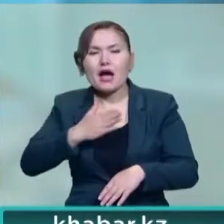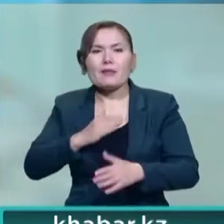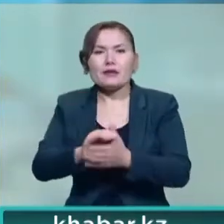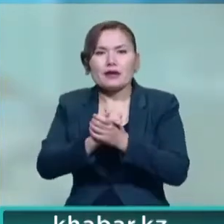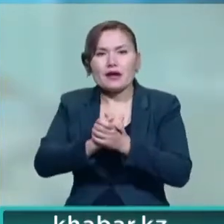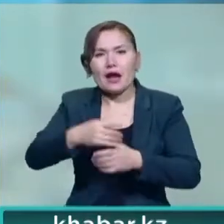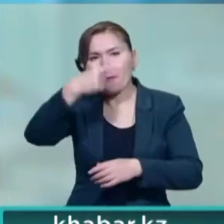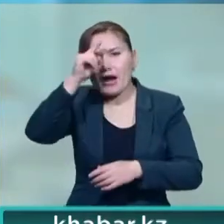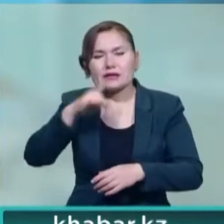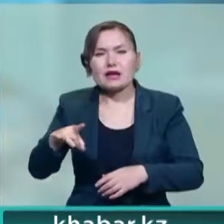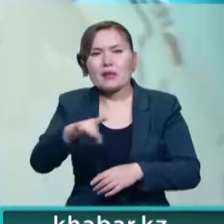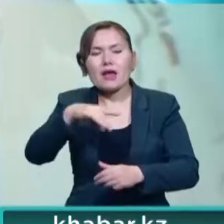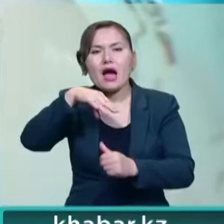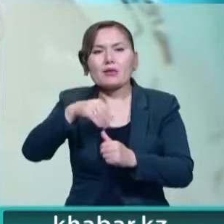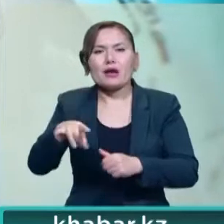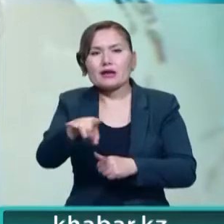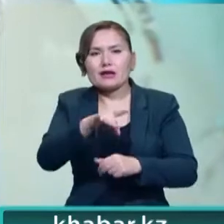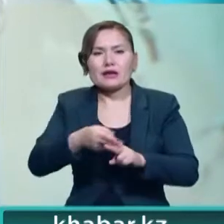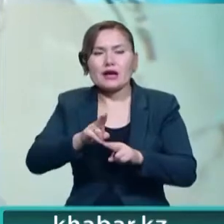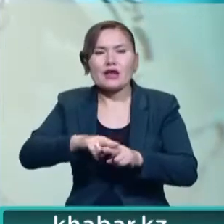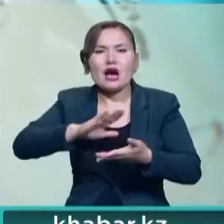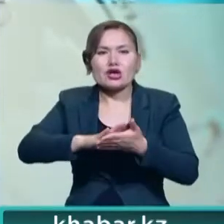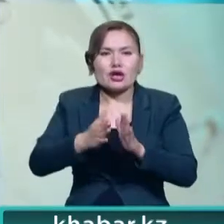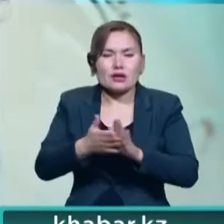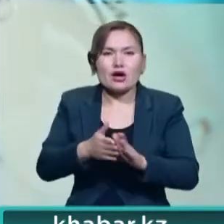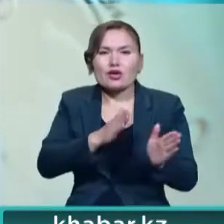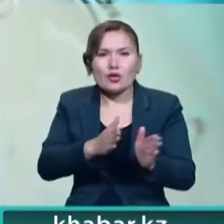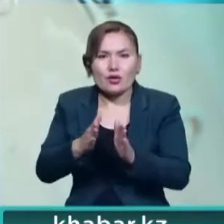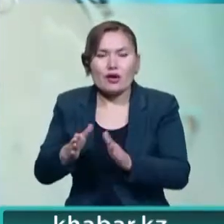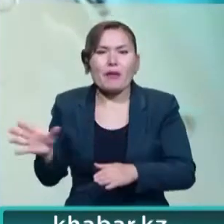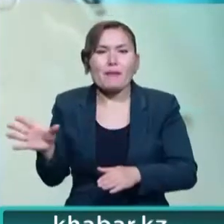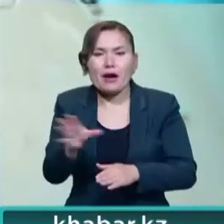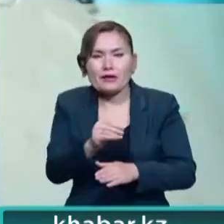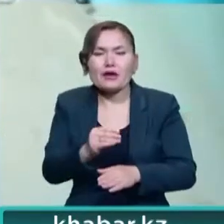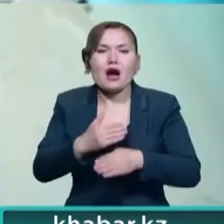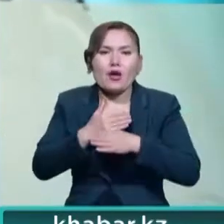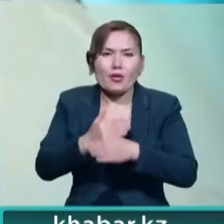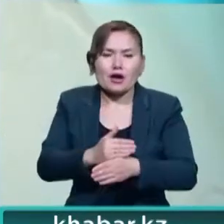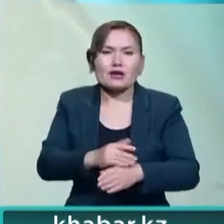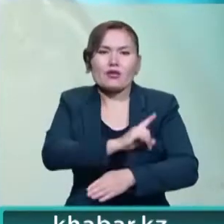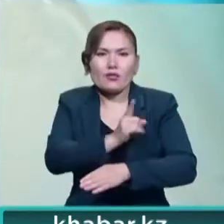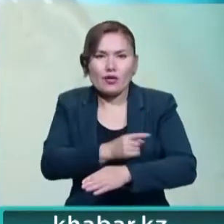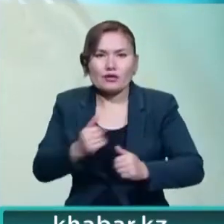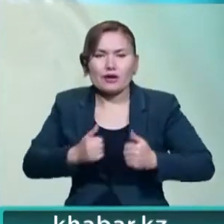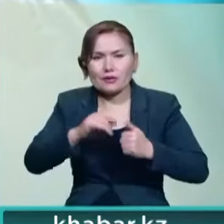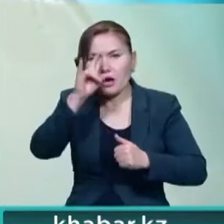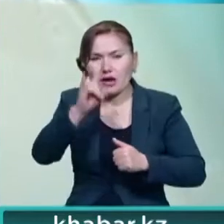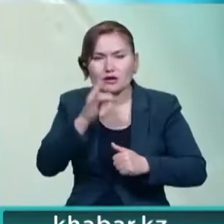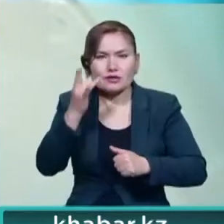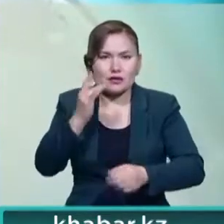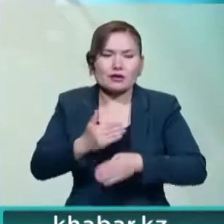әзербайжан республикасы мен Армения республикасының жағдайы тұрақтану үшін барлық шараларды қабылдауға көш құралдарын